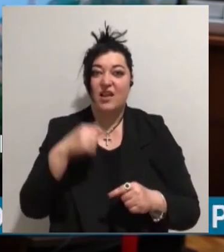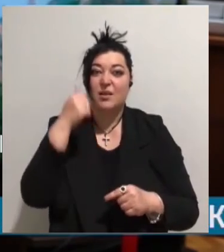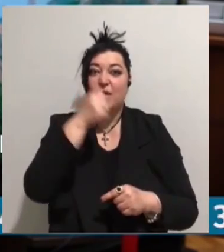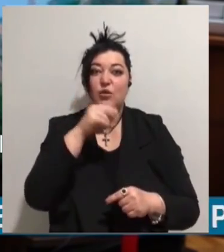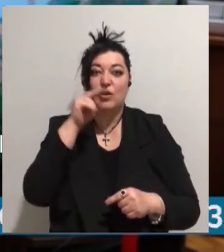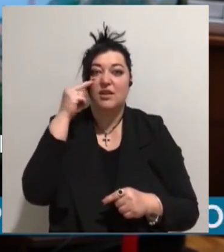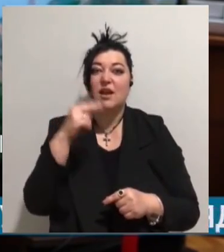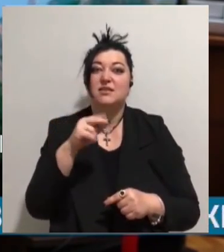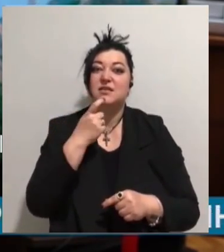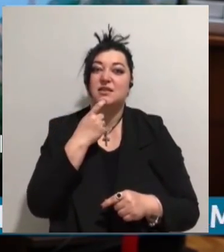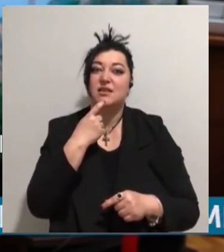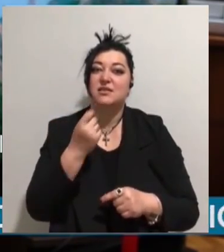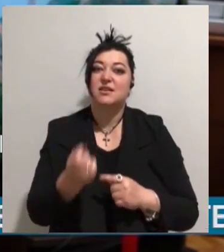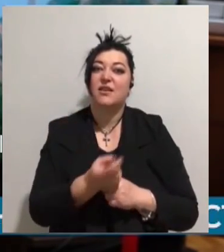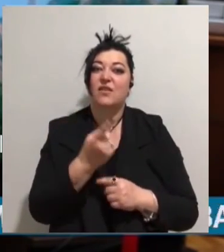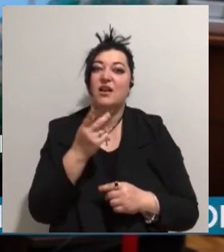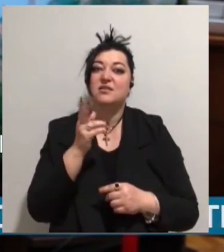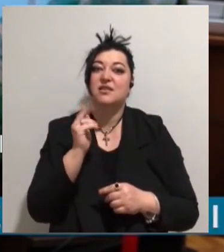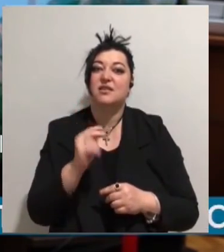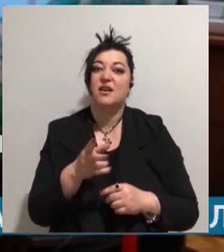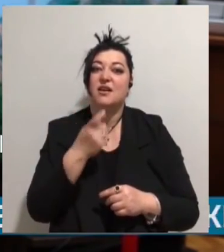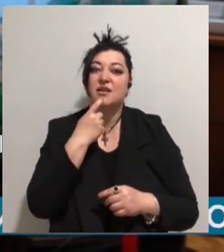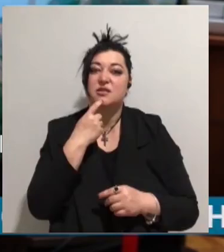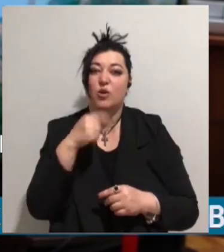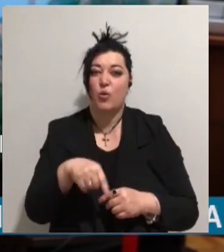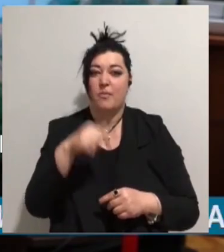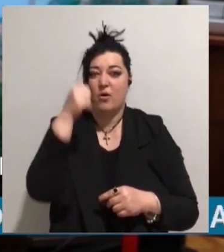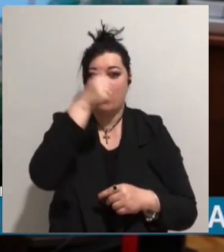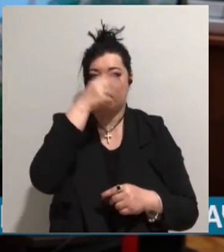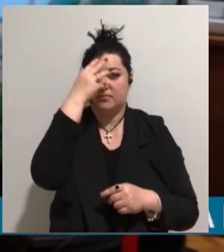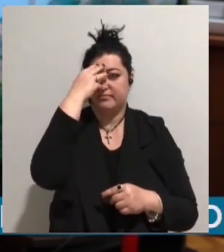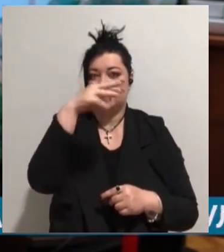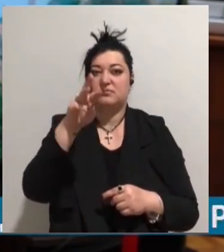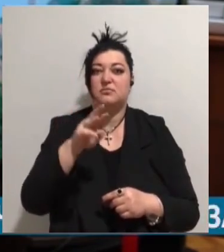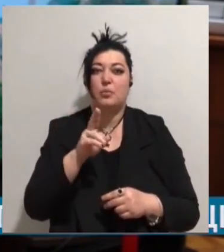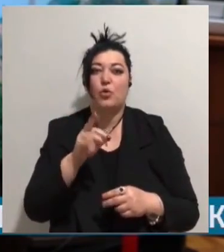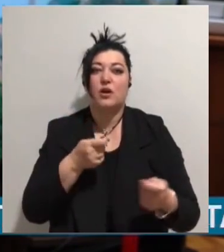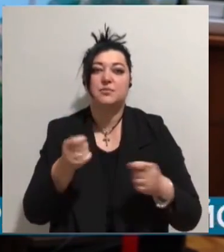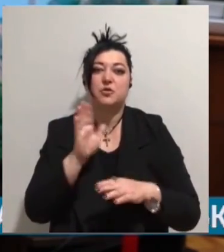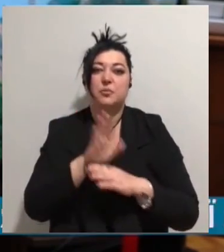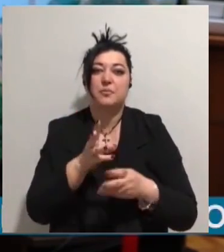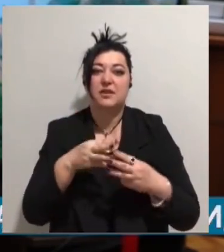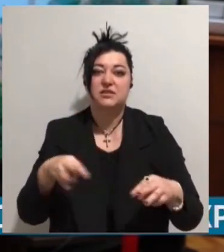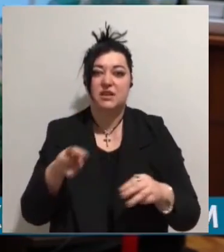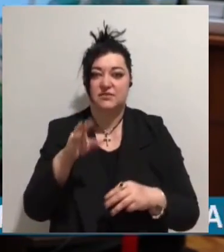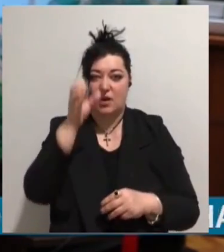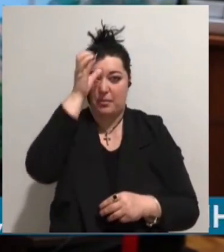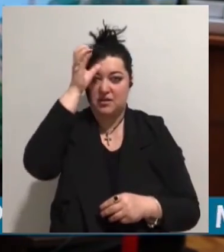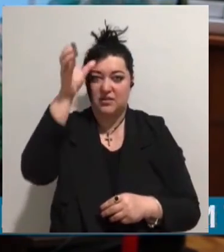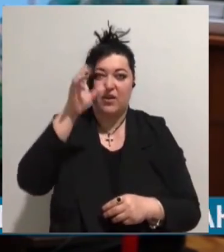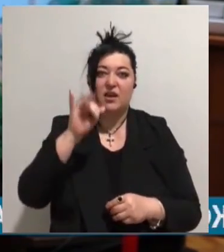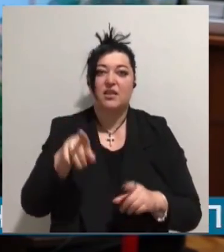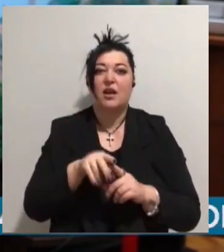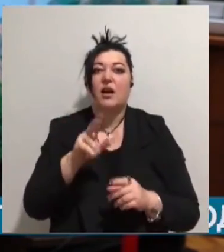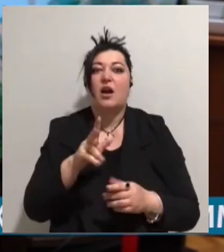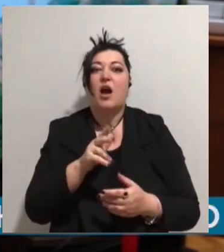язик є як язиком року по розпорядженню Міністерства образування. І так як основна наша